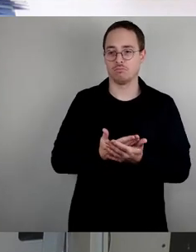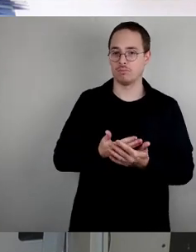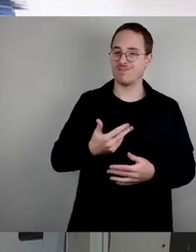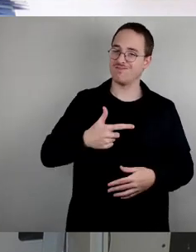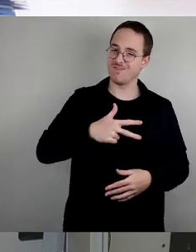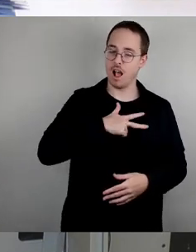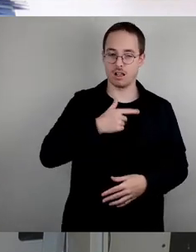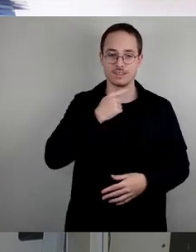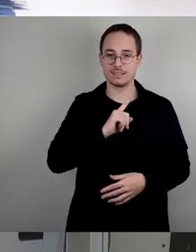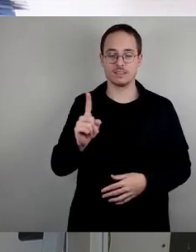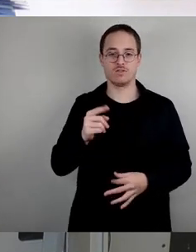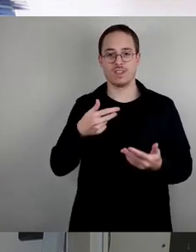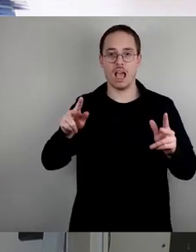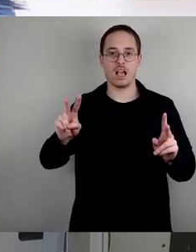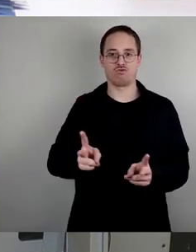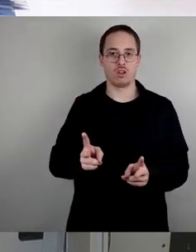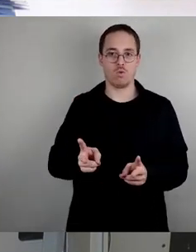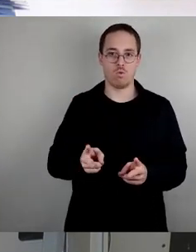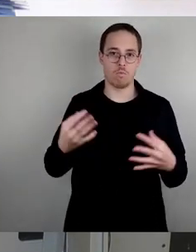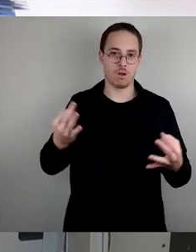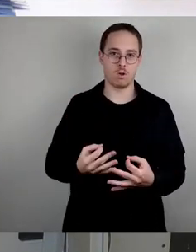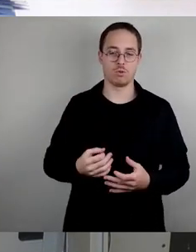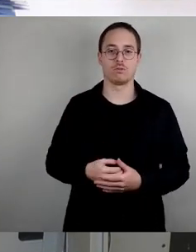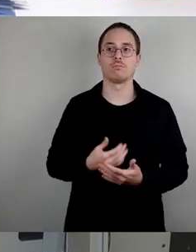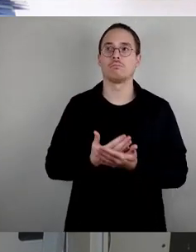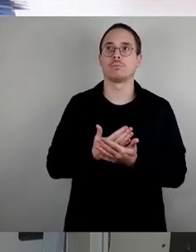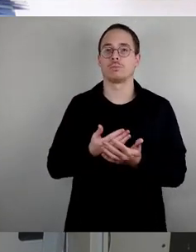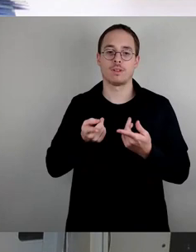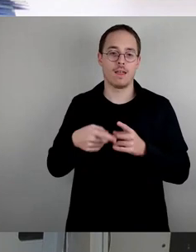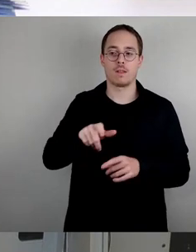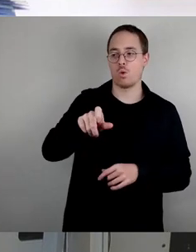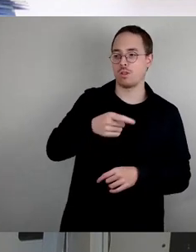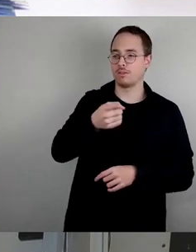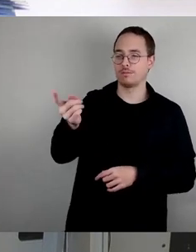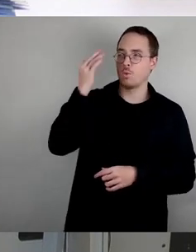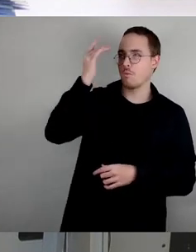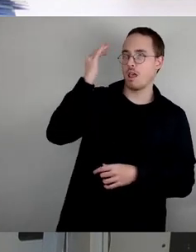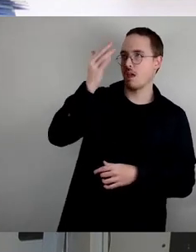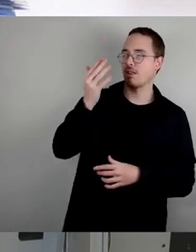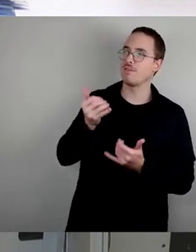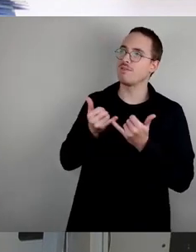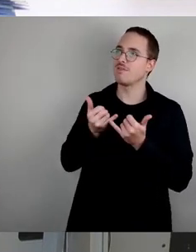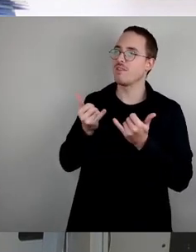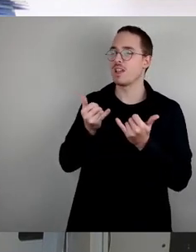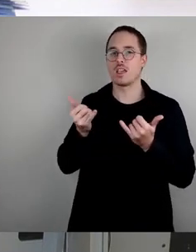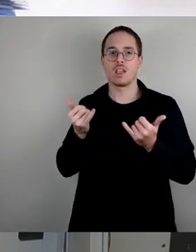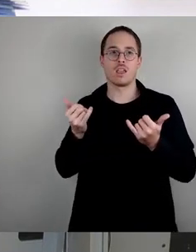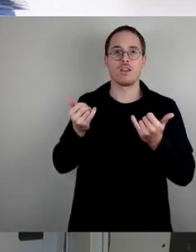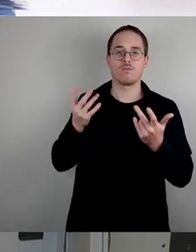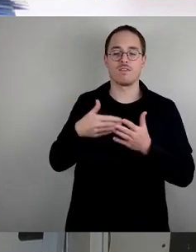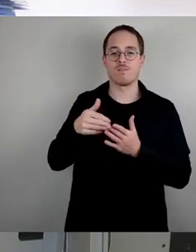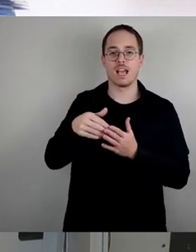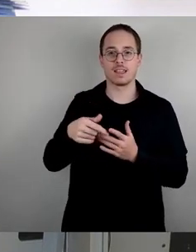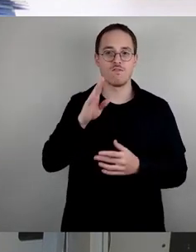freistehende Einliegerwohnungen oder Gästezimmer mit vermieten. Und dadurch Wohnraum schaffen und das eigene Portemonnaie füllen. Portale wie